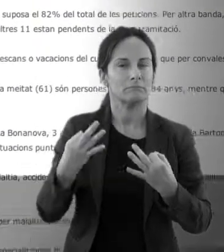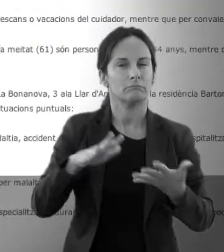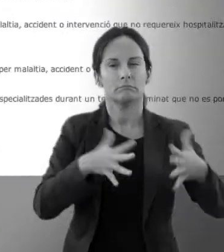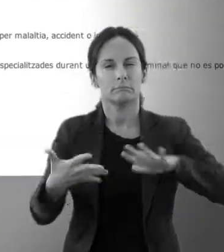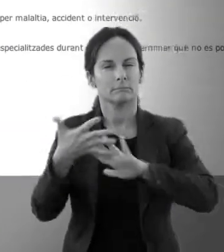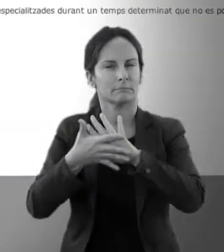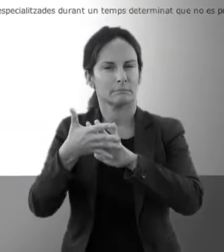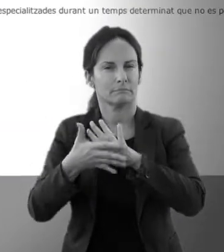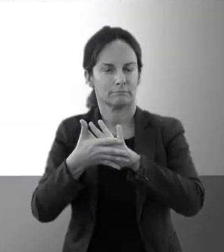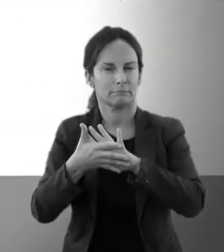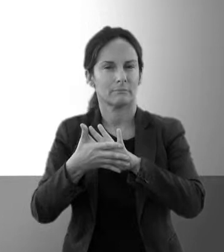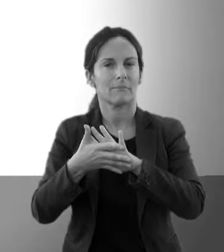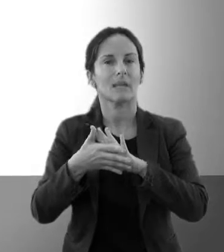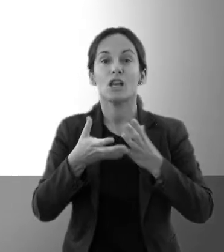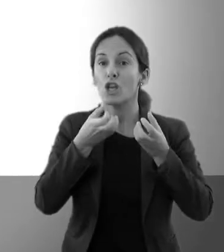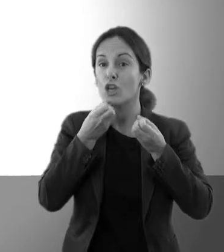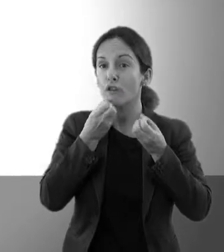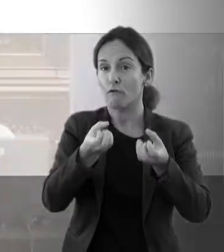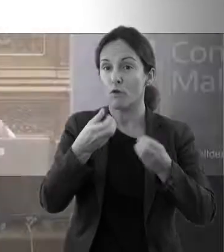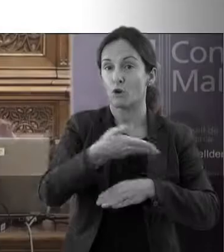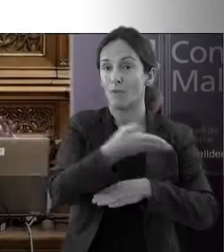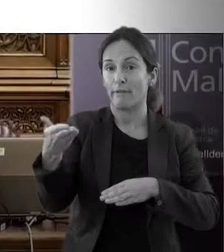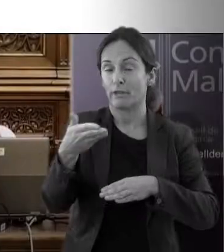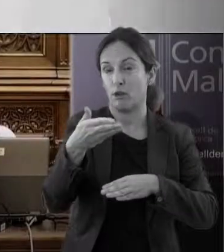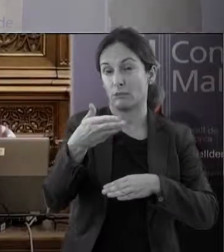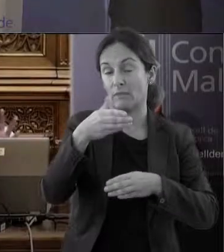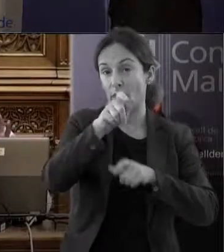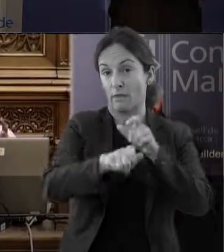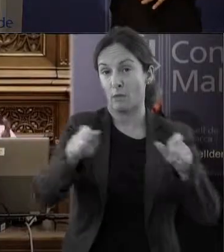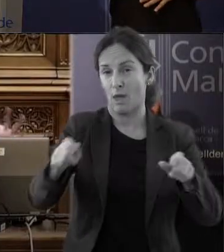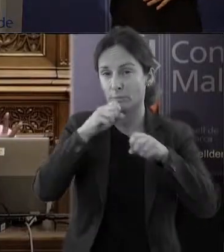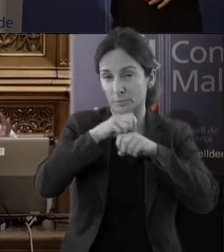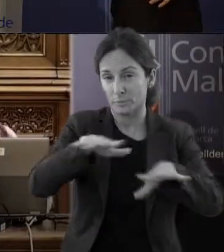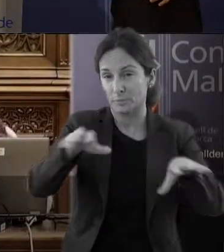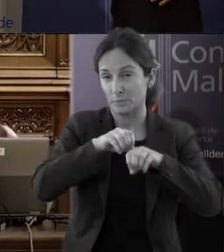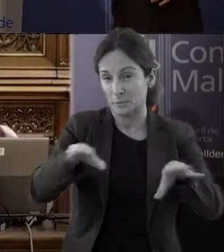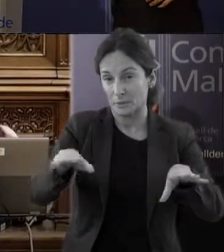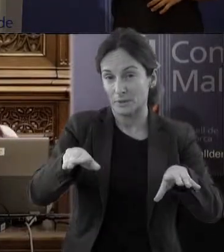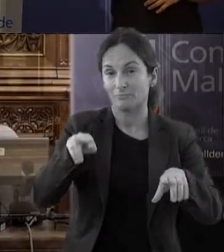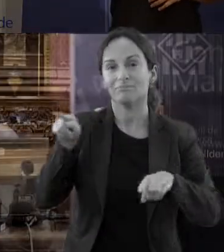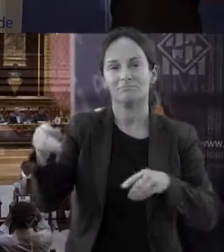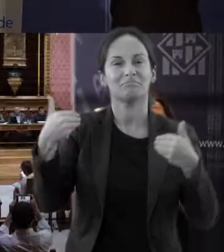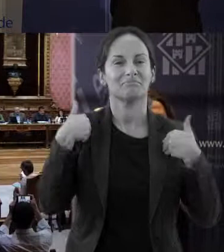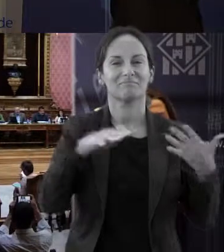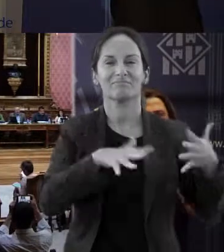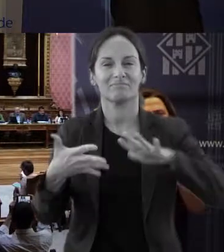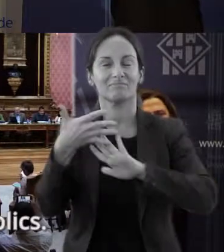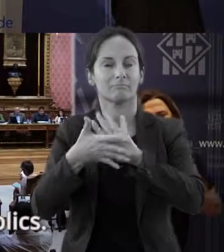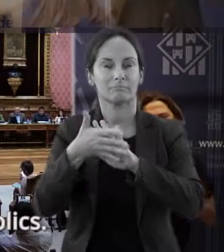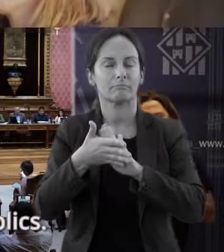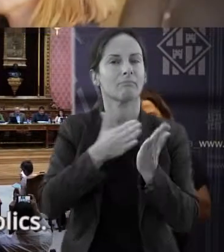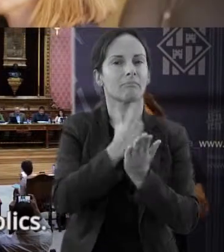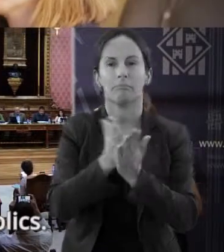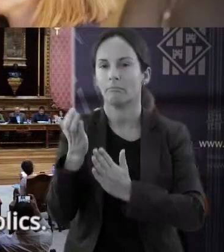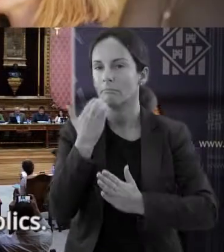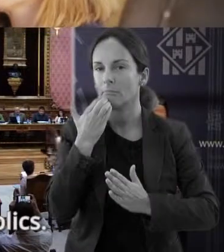cessible en llengua de signes la informació cap als ciutadans que la pròpia institució difon mitjançant els seus canals, com